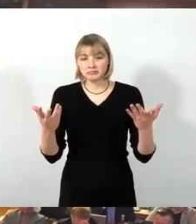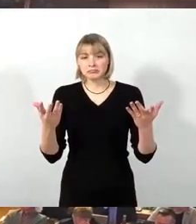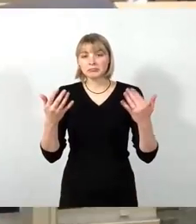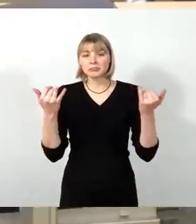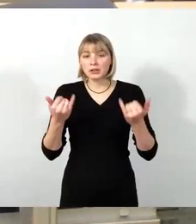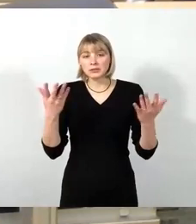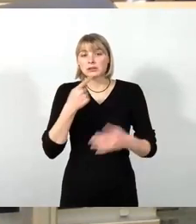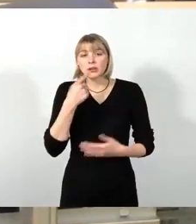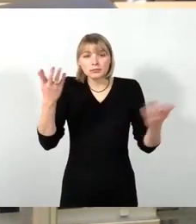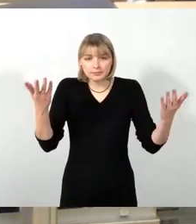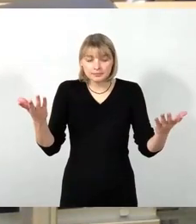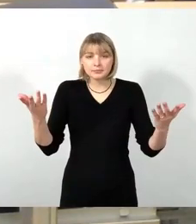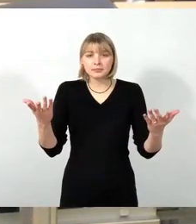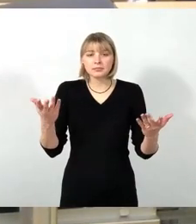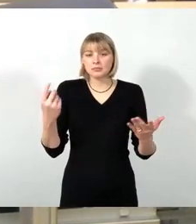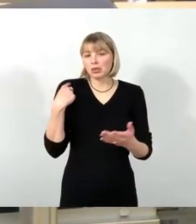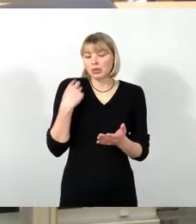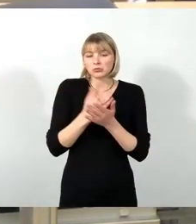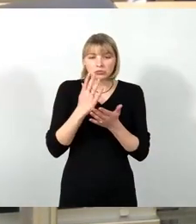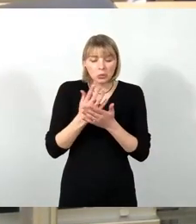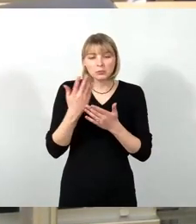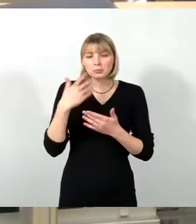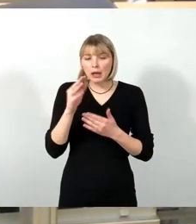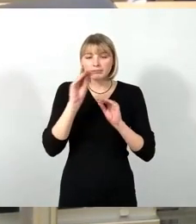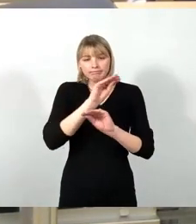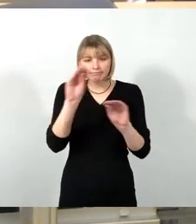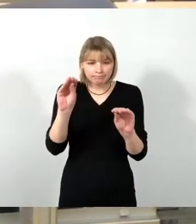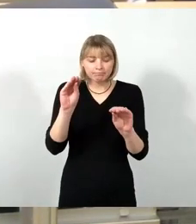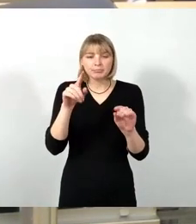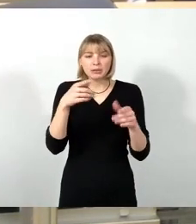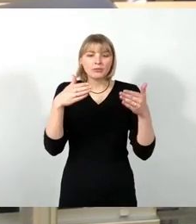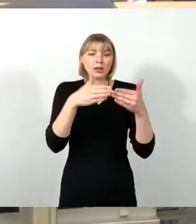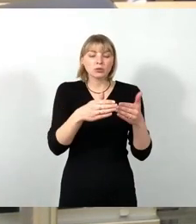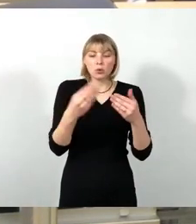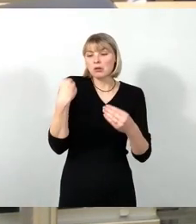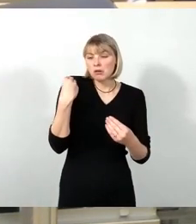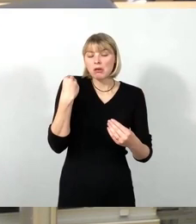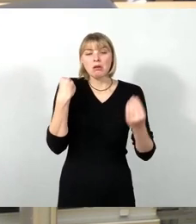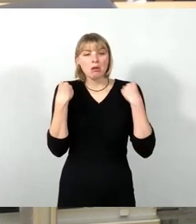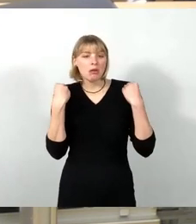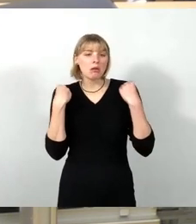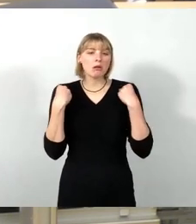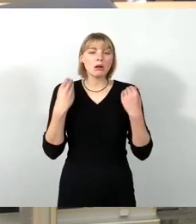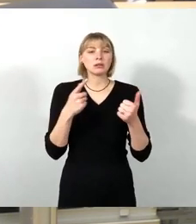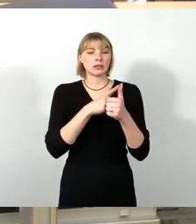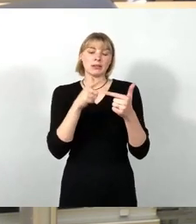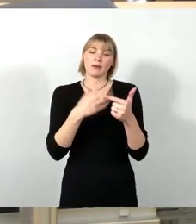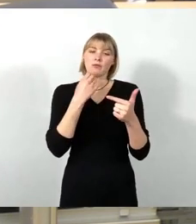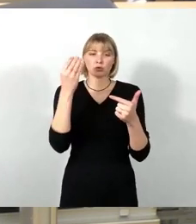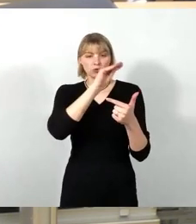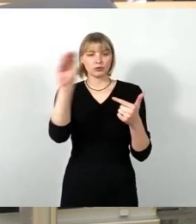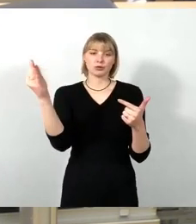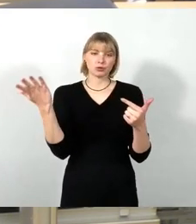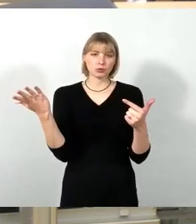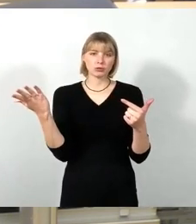Nachdem ich ja nun mehrfach und auch die Fraktion angesprochen wurde, noch einmal zwei Dinge zur Klarstellung. Das, was der Kollege